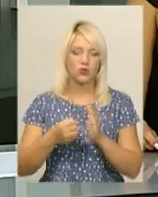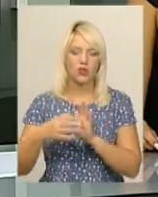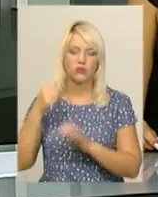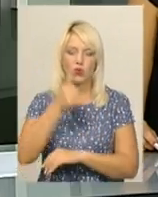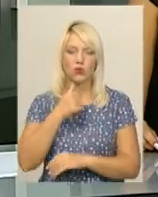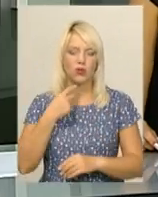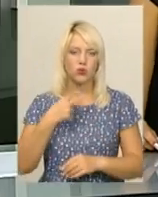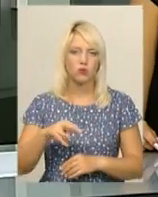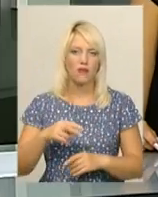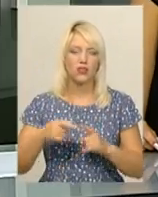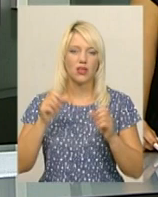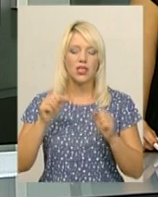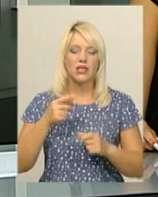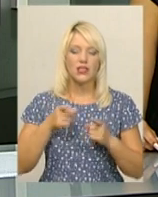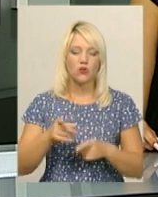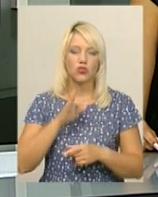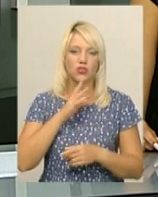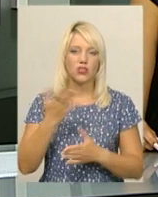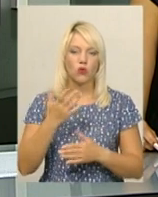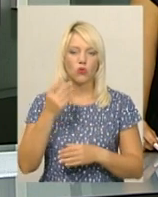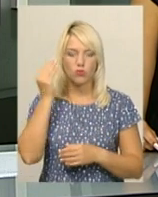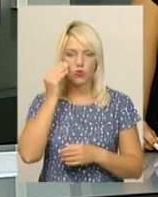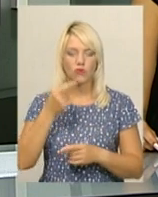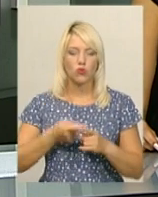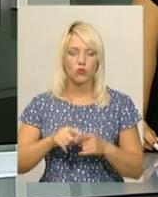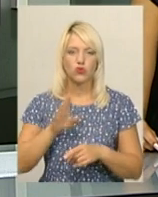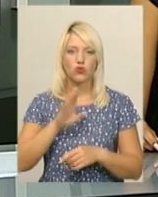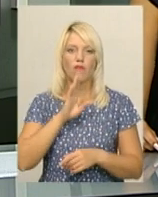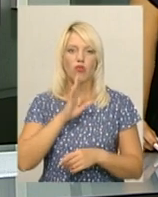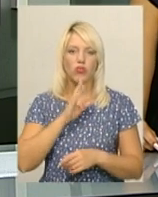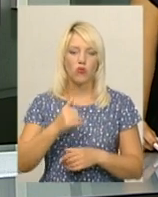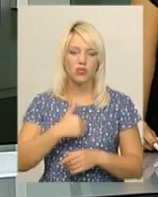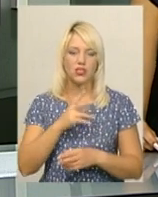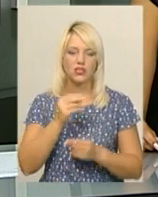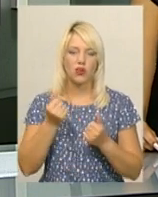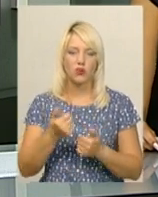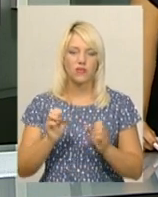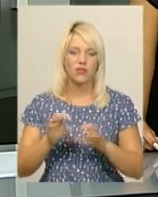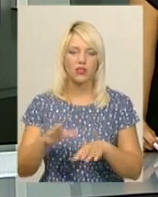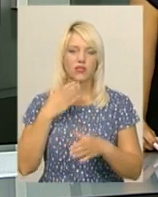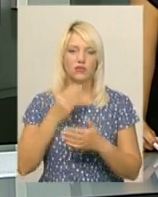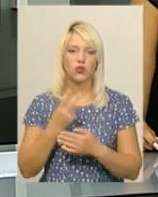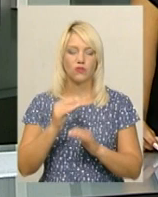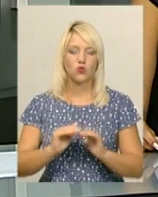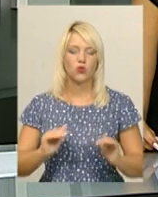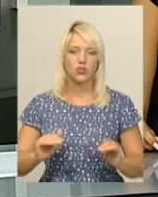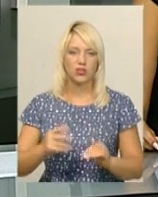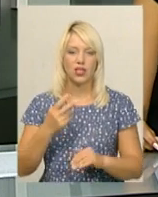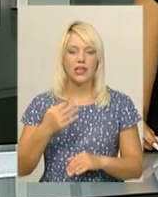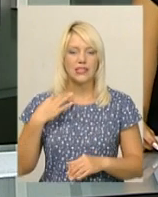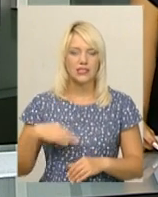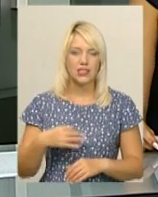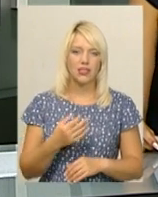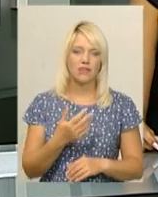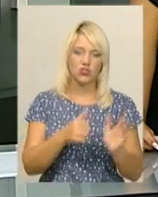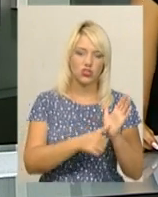років позбавлення волі загрожує жінці, яку підозрюють у тому, що вона хотіла за гроші віддати своїх двох малолітніх синів в шести та двох років